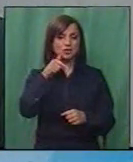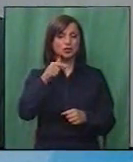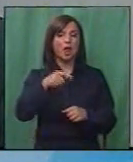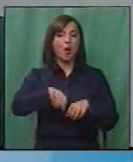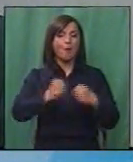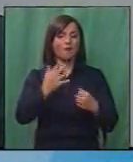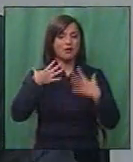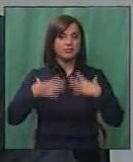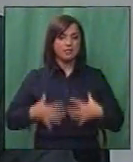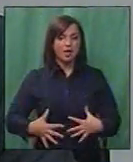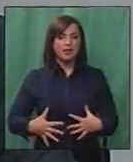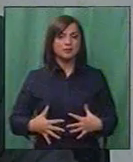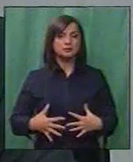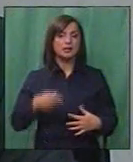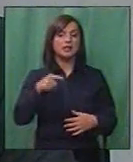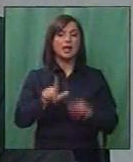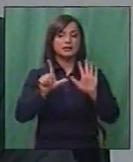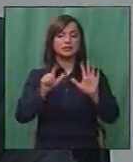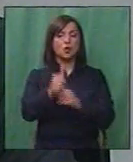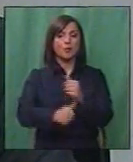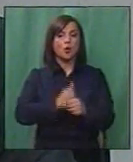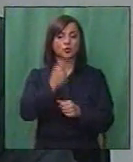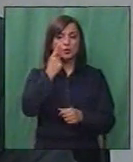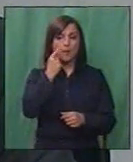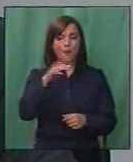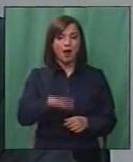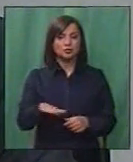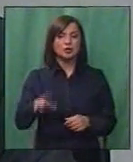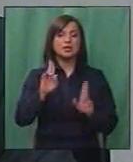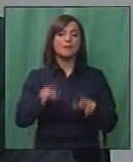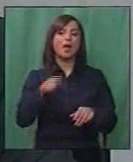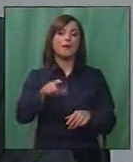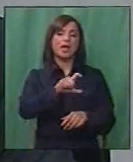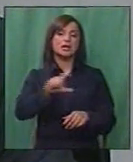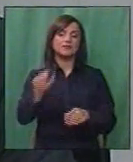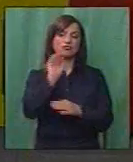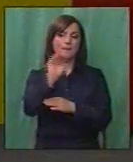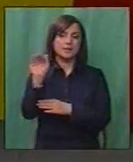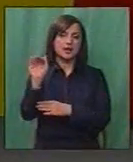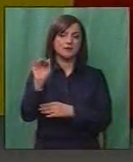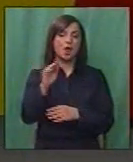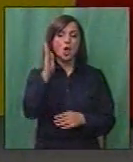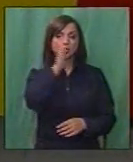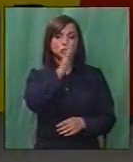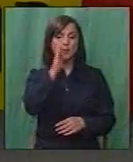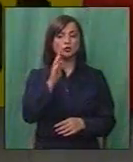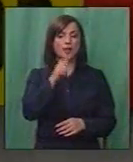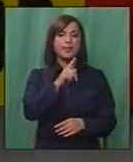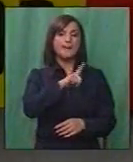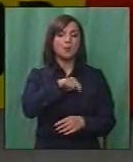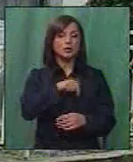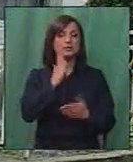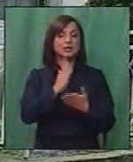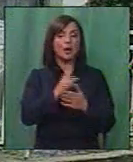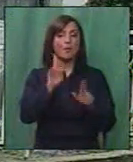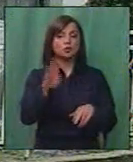телесни повреди на седом годишното момченице, ќе биде поднесена соодветна кривична пријава. Сомнежот на полицијата